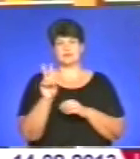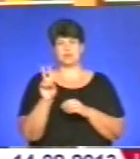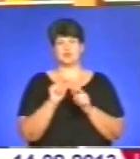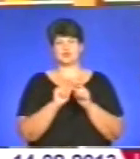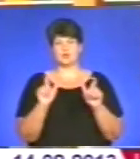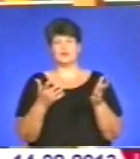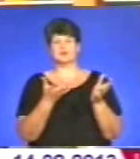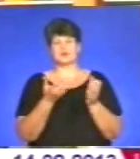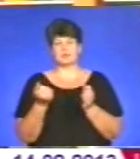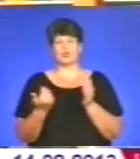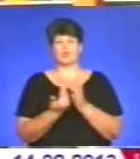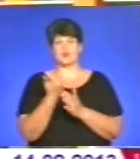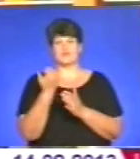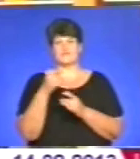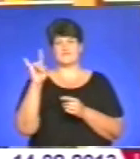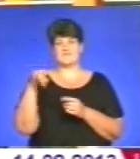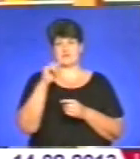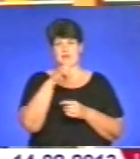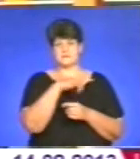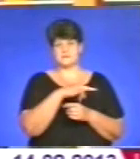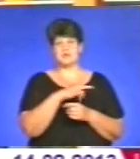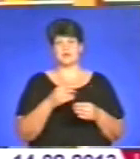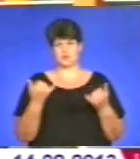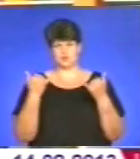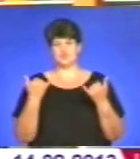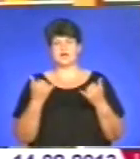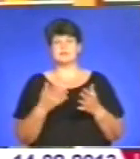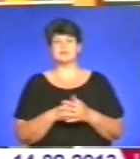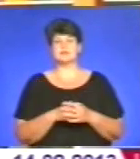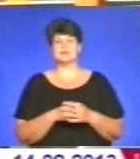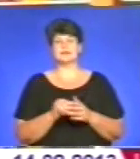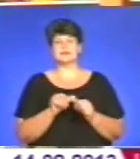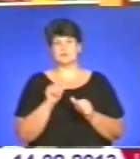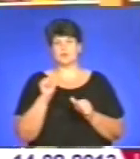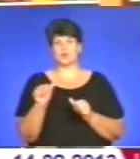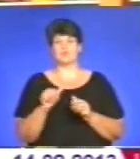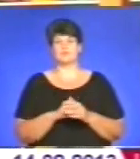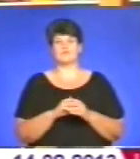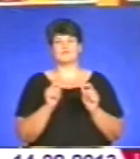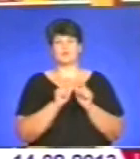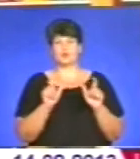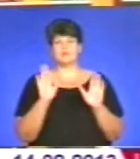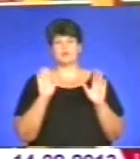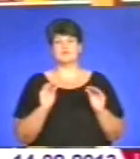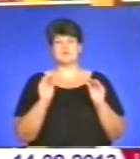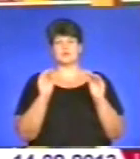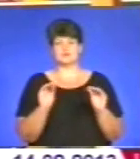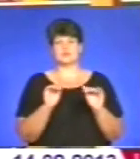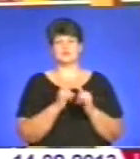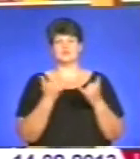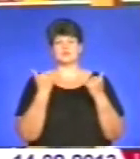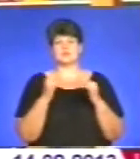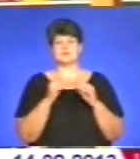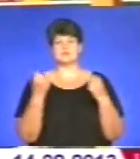отримують нові вікна сучасні. Крім того, по школах достановлені сучасні дитячі